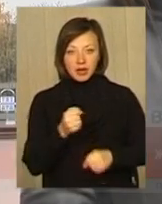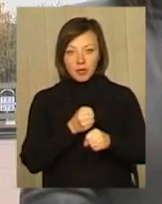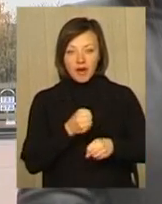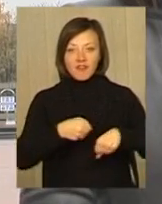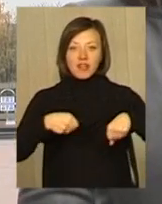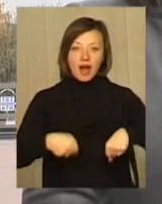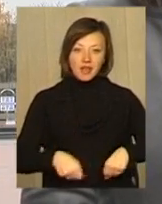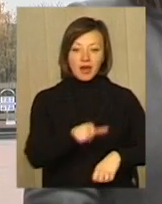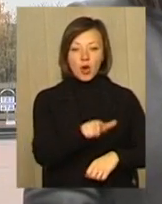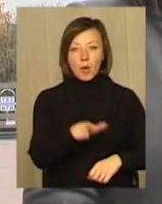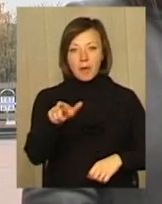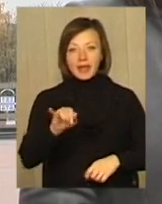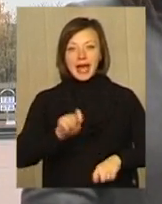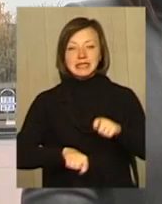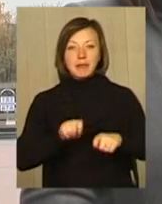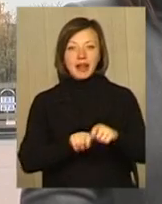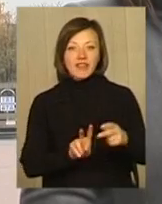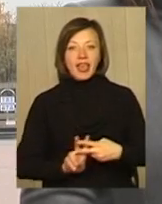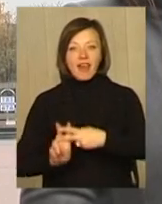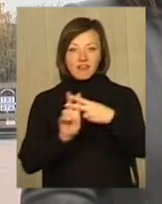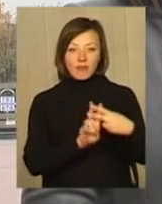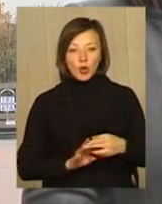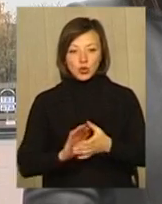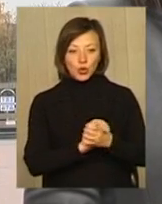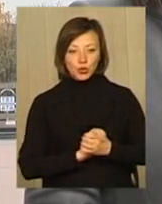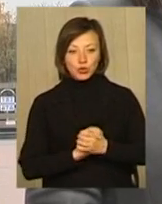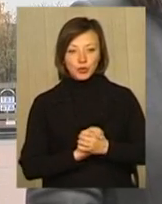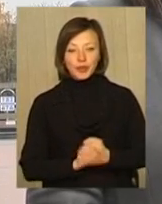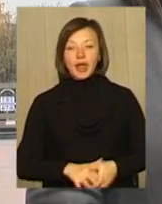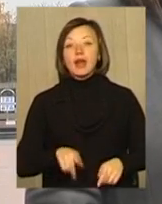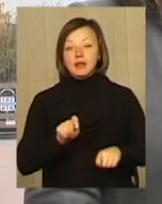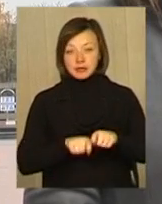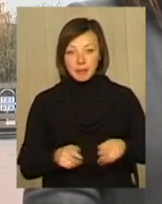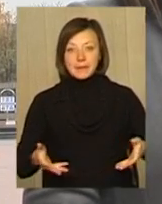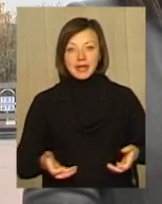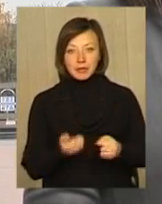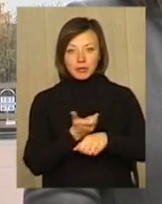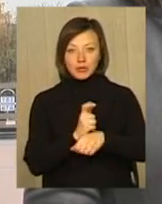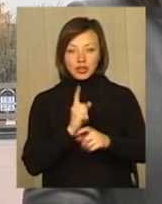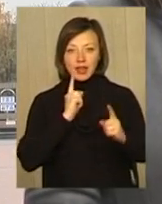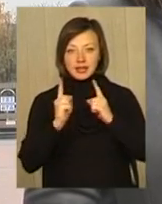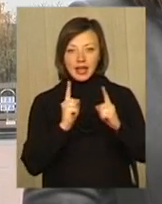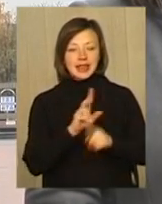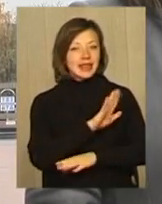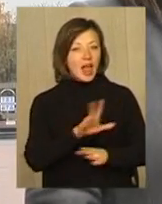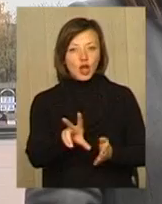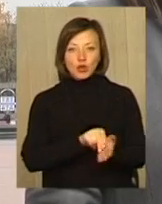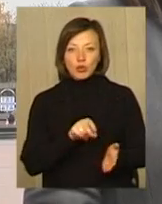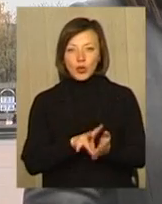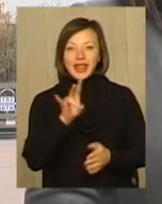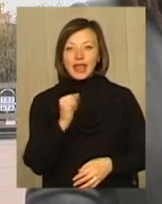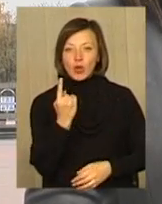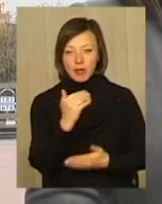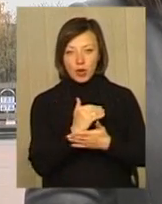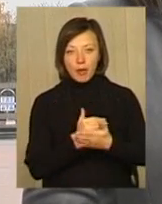громади та експертів Євросоюзу. Стратегію депутати облради більшістю голосів підтримали на сесії. Вона не дублює жодної з регіональних програм